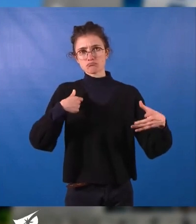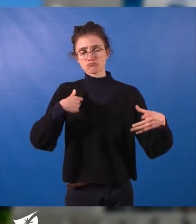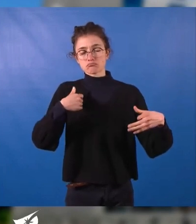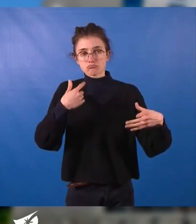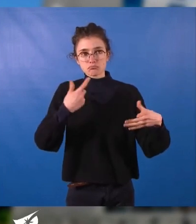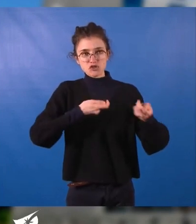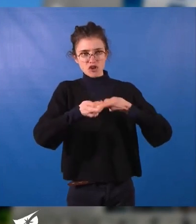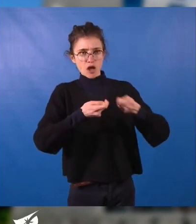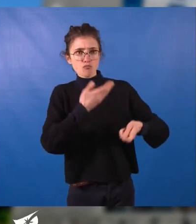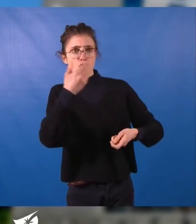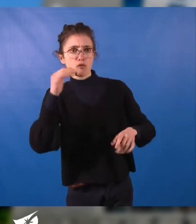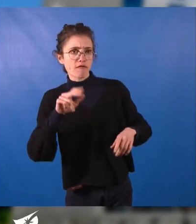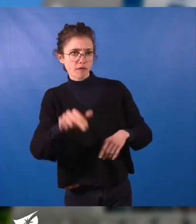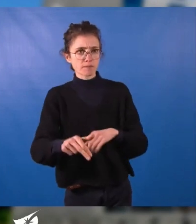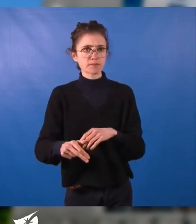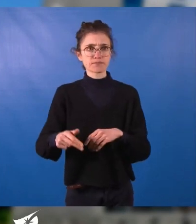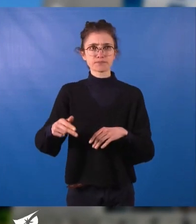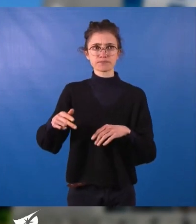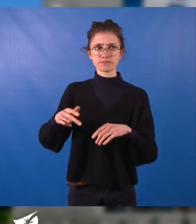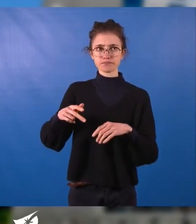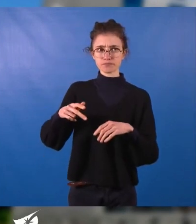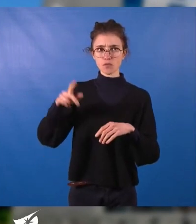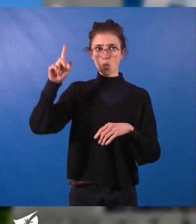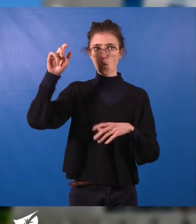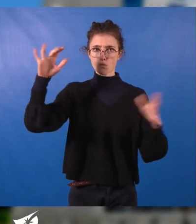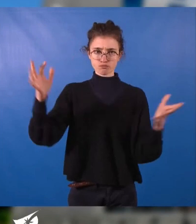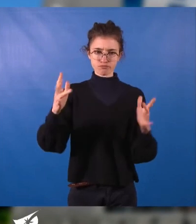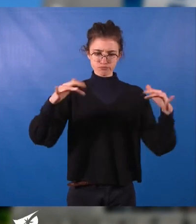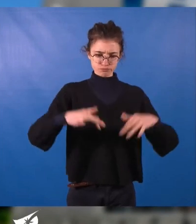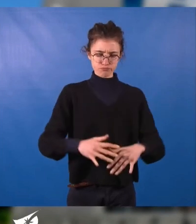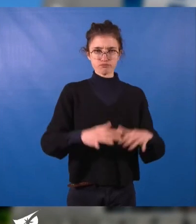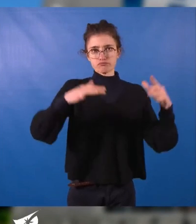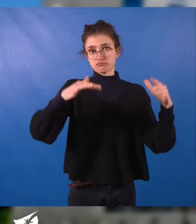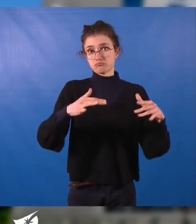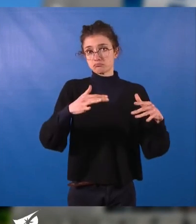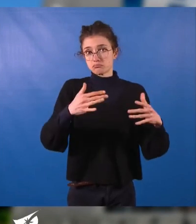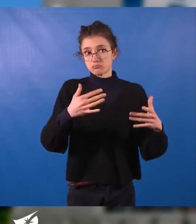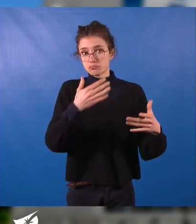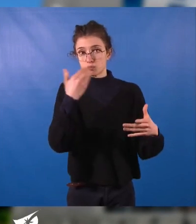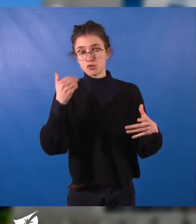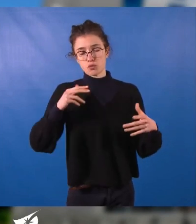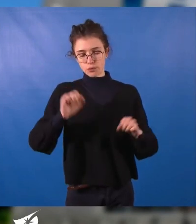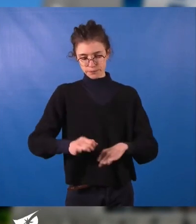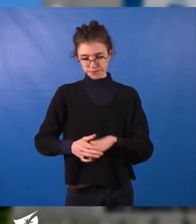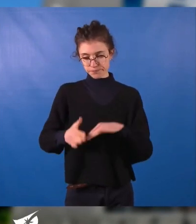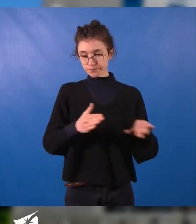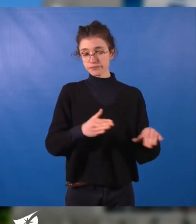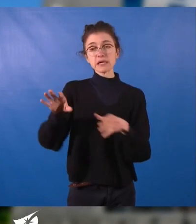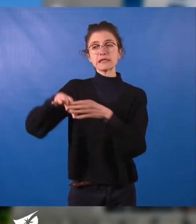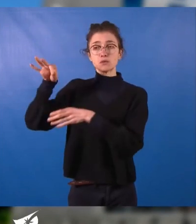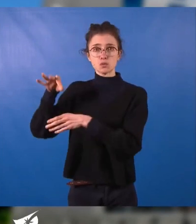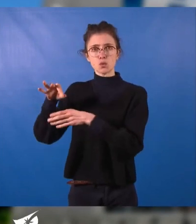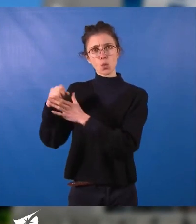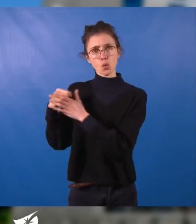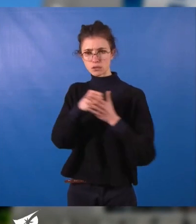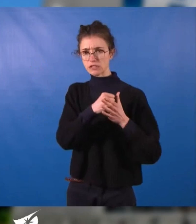voteront en faveur de cet investissement qui, à long terme, sera bénéfique pour nos finances car il nous évitera la réalisation